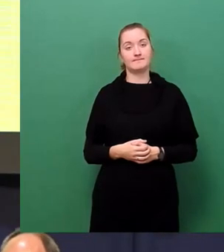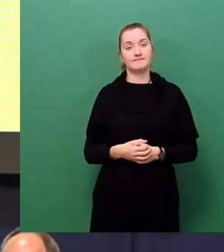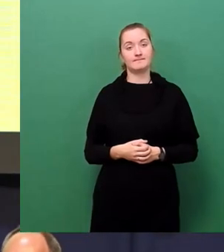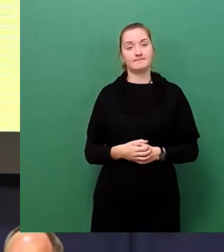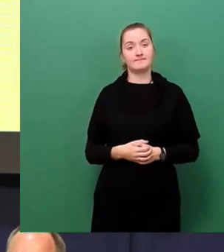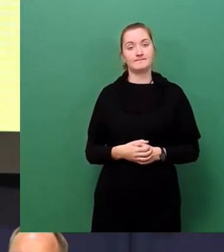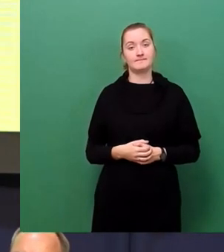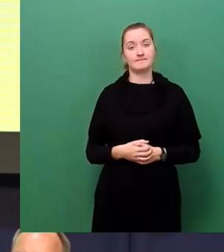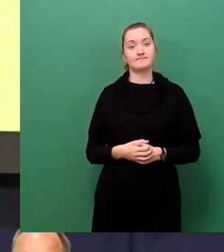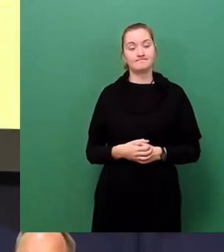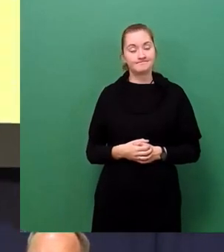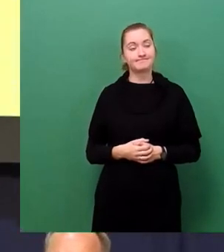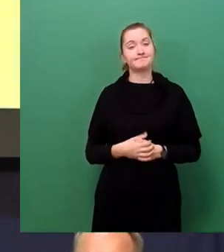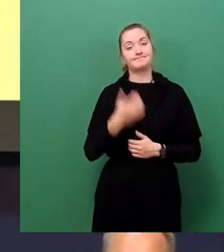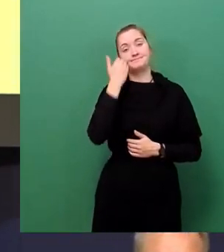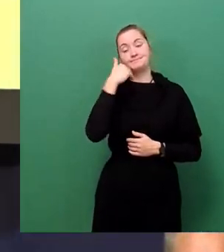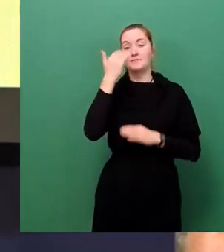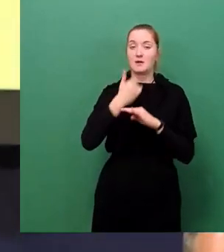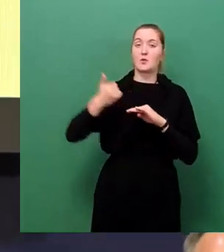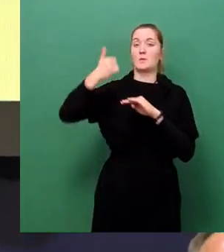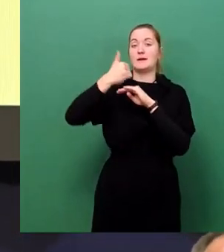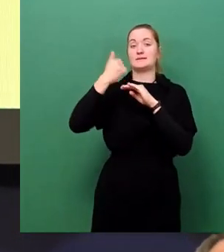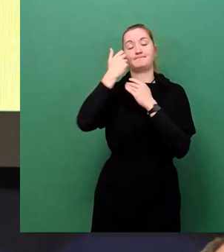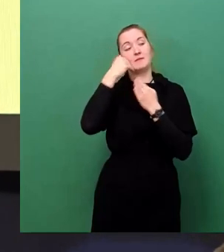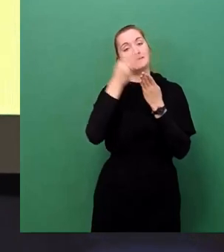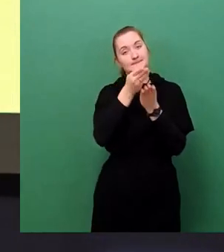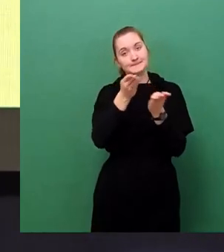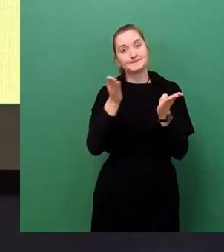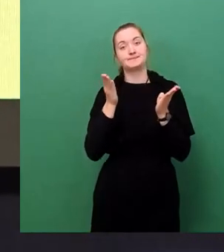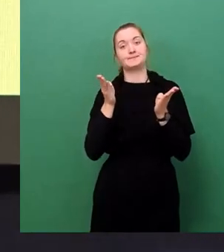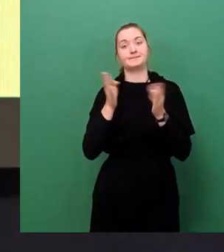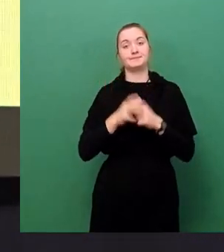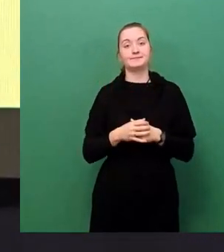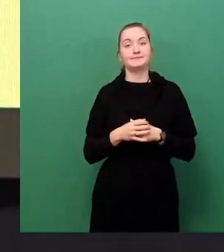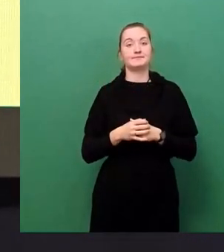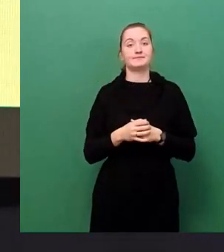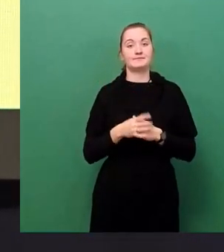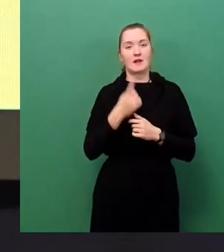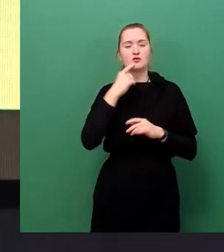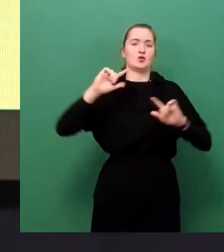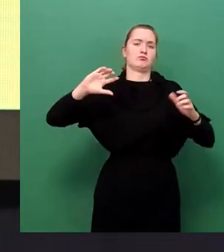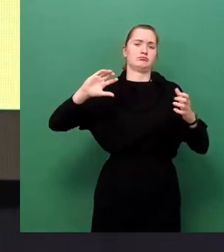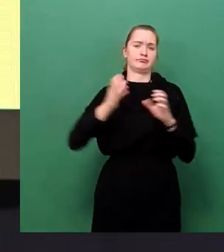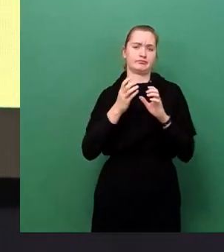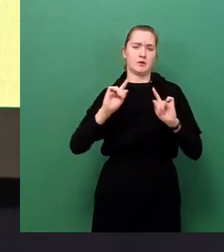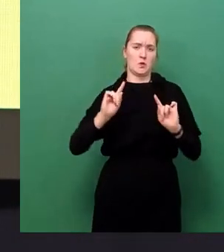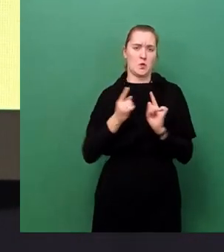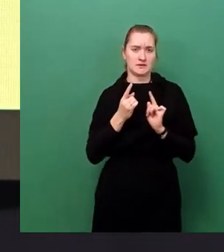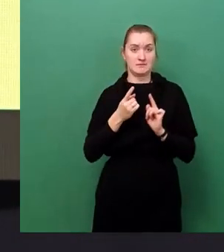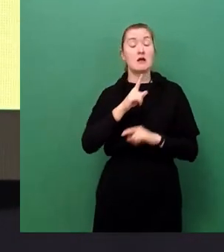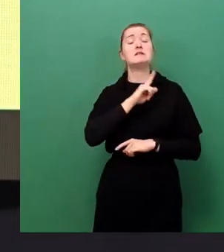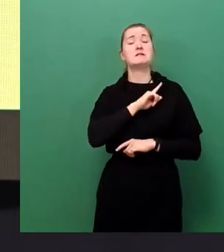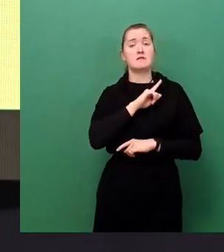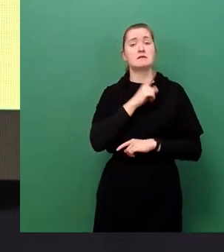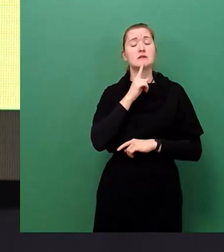Sehr geehrter Herr Oberbürgermeister, sehr geehrte Stadträtin, Stadträte. Ich möchte es ganz kurz machen. Wir werden auf alle Fälle dieser Vorlage